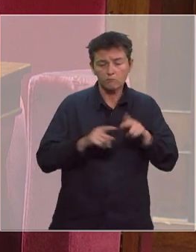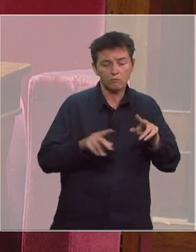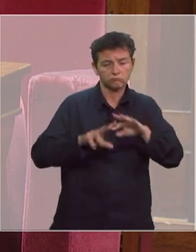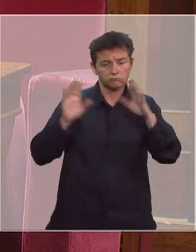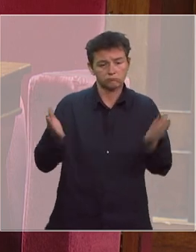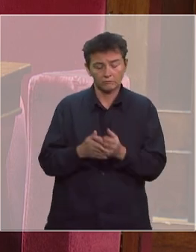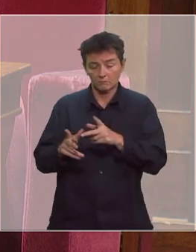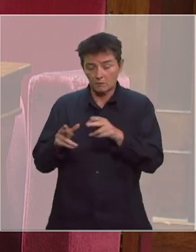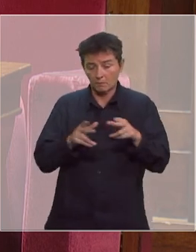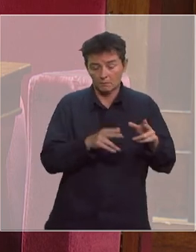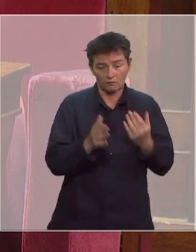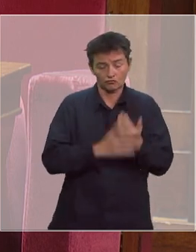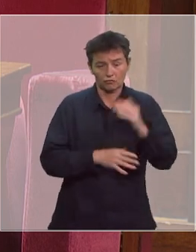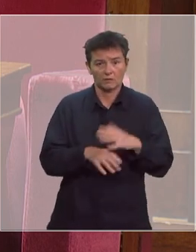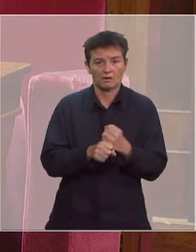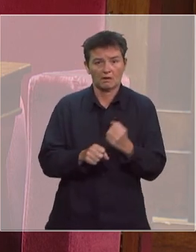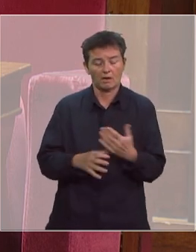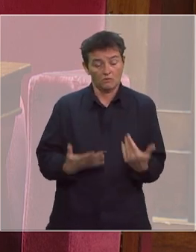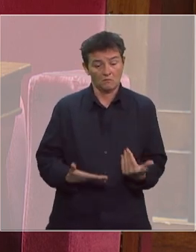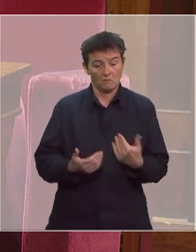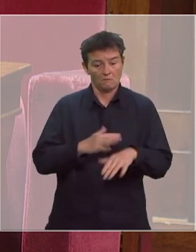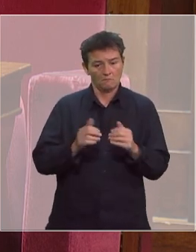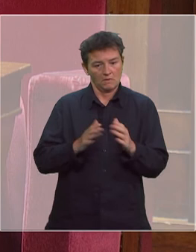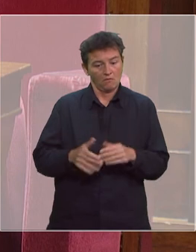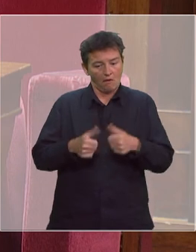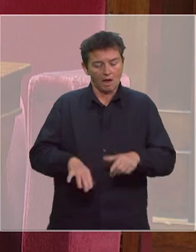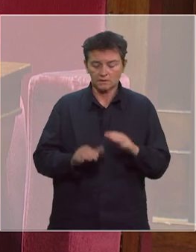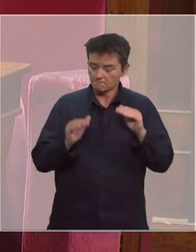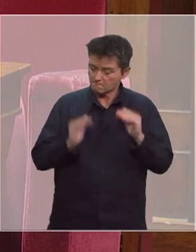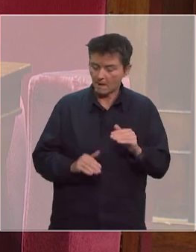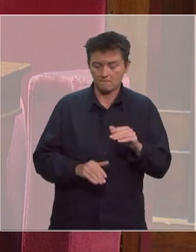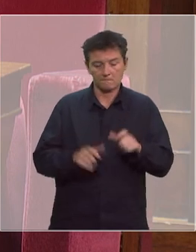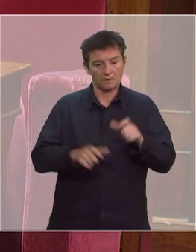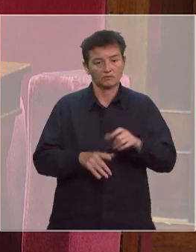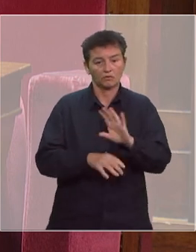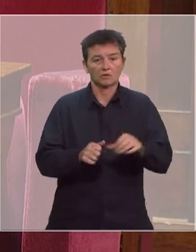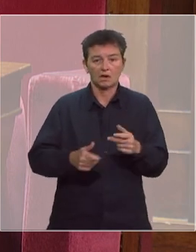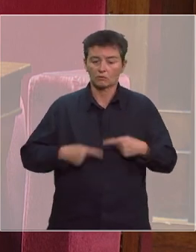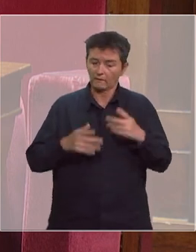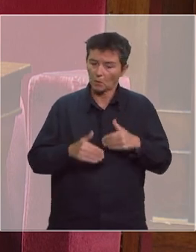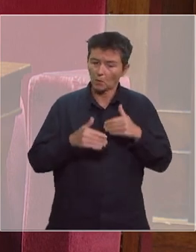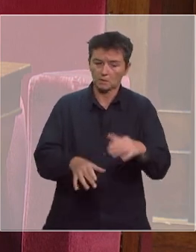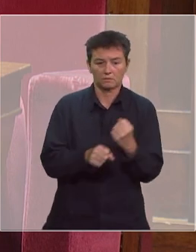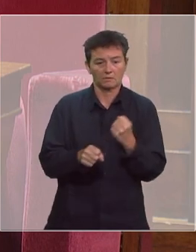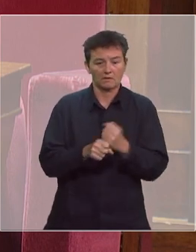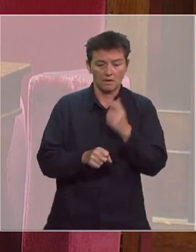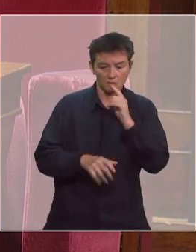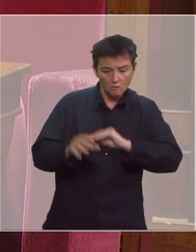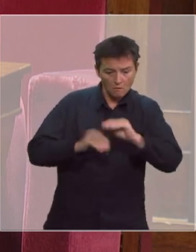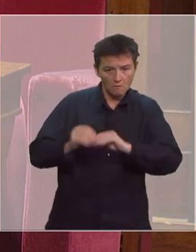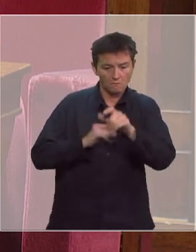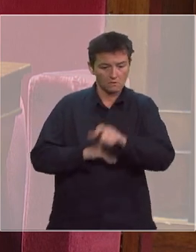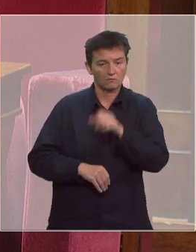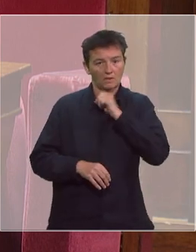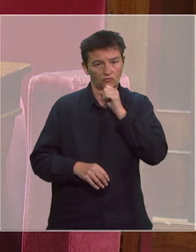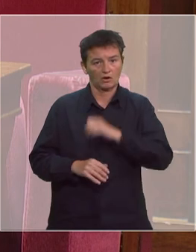de confinement, trop soucieux de la situation de nos aînés, ces personnels ont malgré tout continué à assurer la continuité du